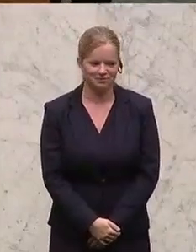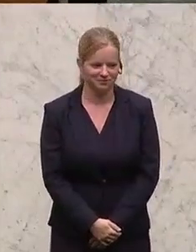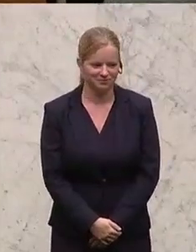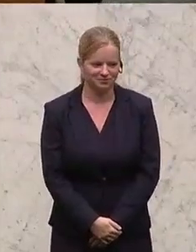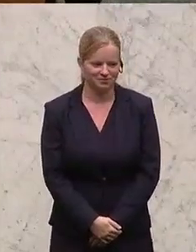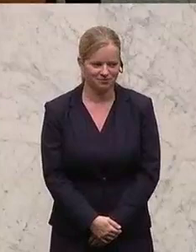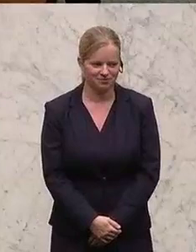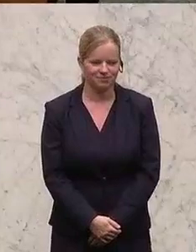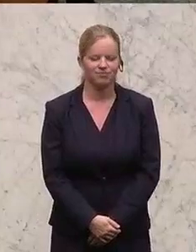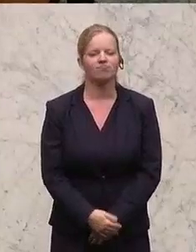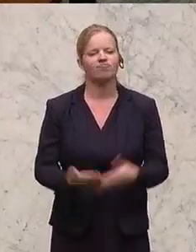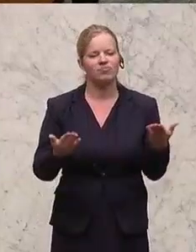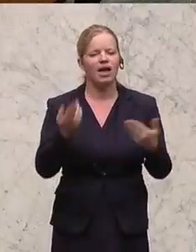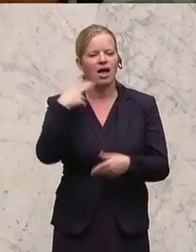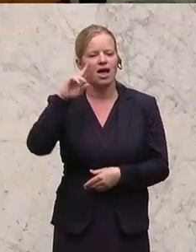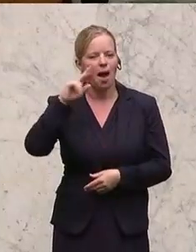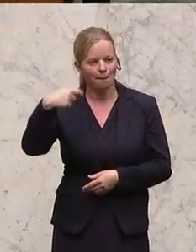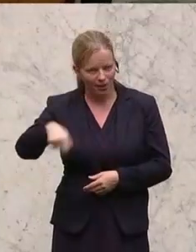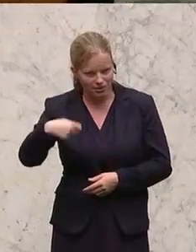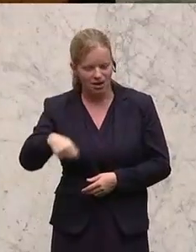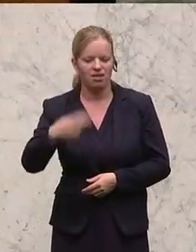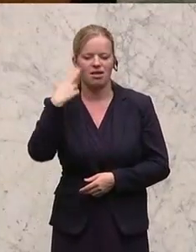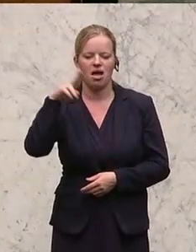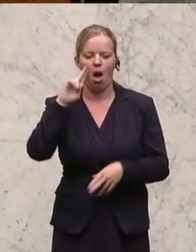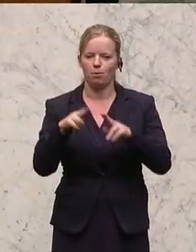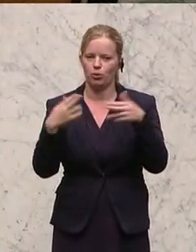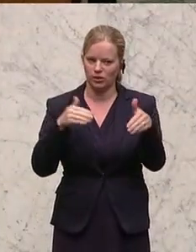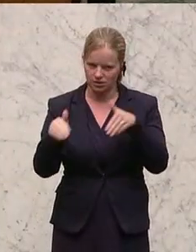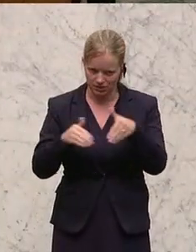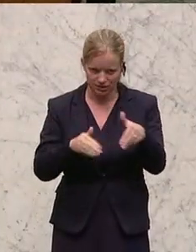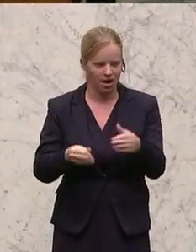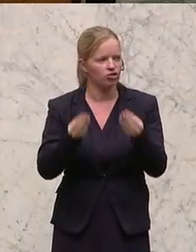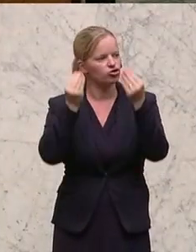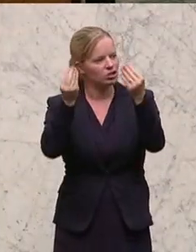Harald Stephan von der FPÖ. Daher sei die Steuerreform abzulehnen. Rainer Wimmer ist...